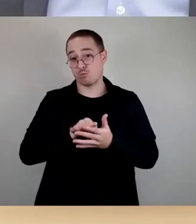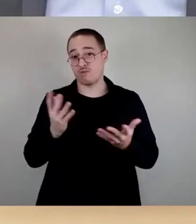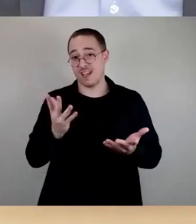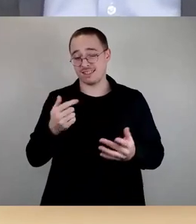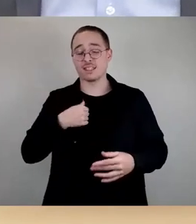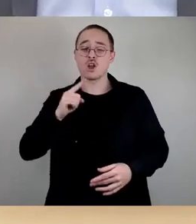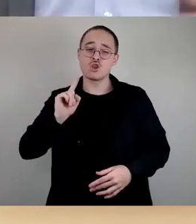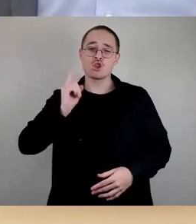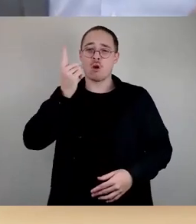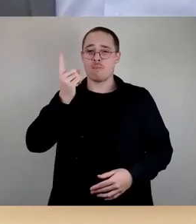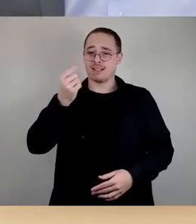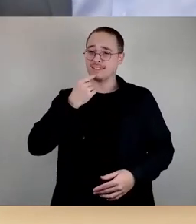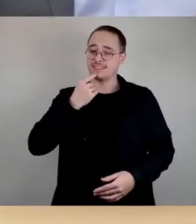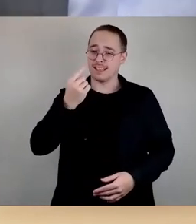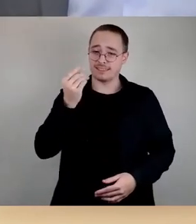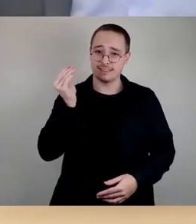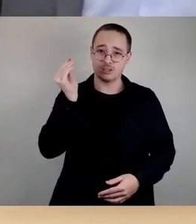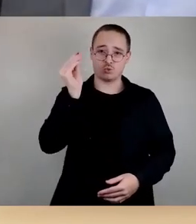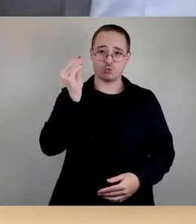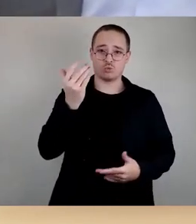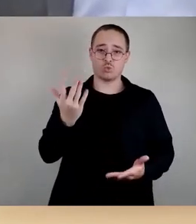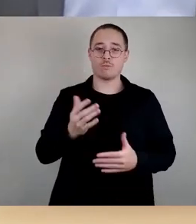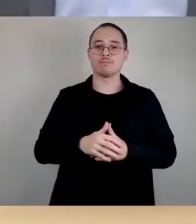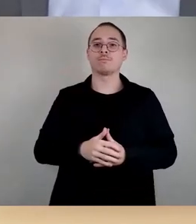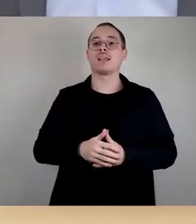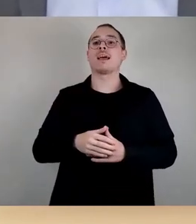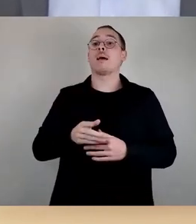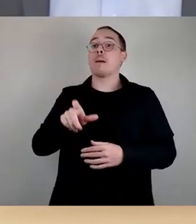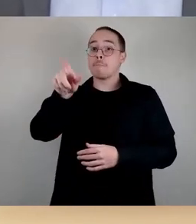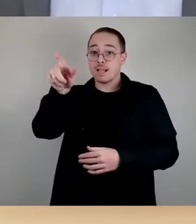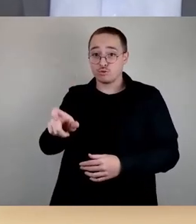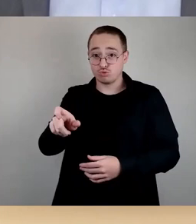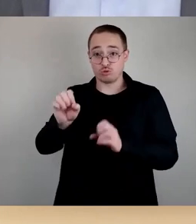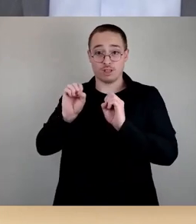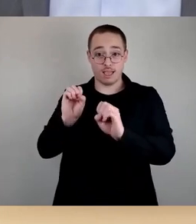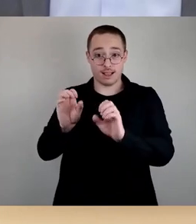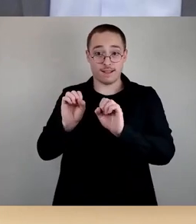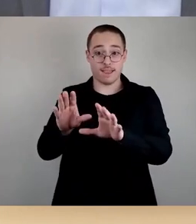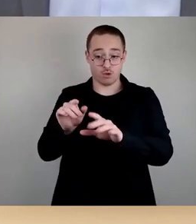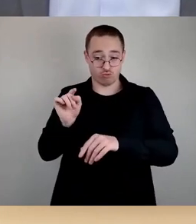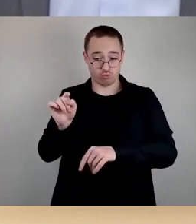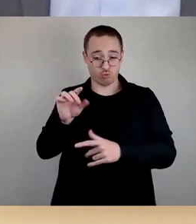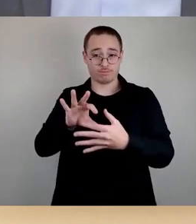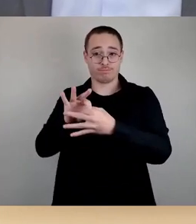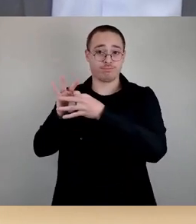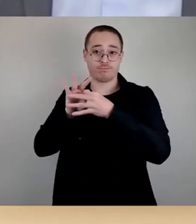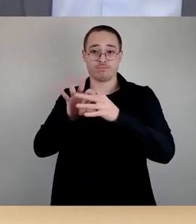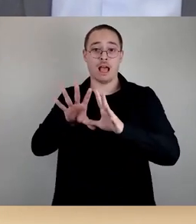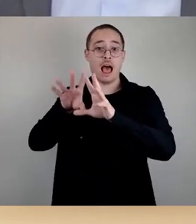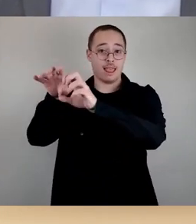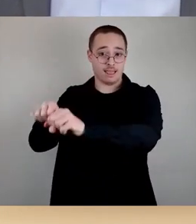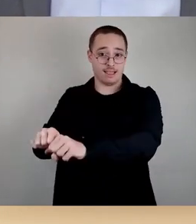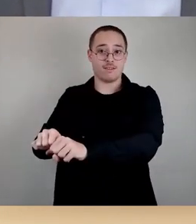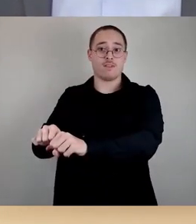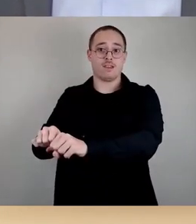dass es bei persönlichen Erklärungen um Angriffe und Äußerungen, die sich auf Ihre